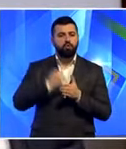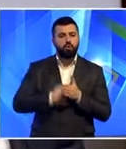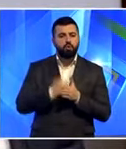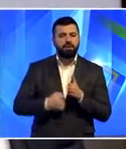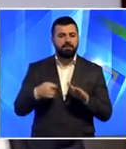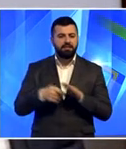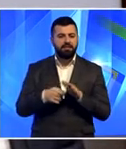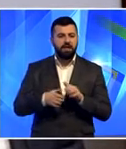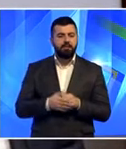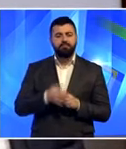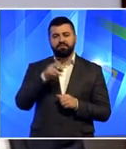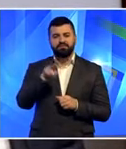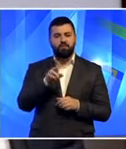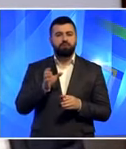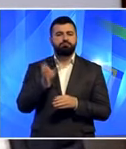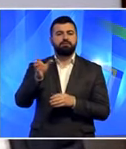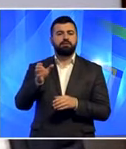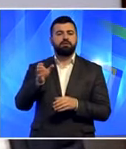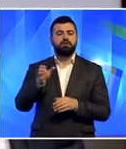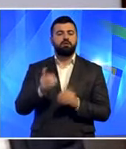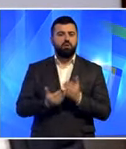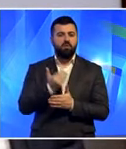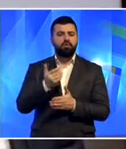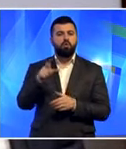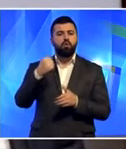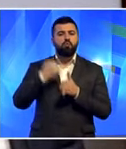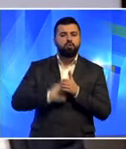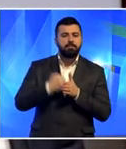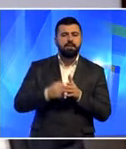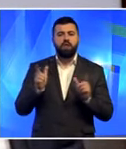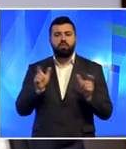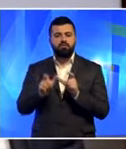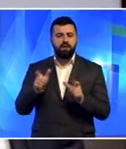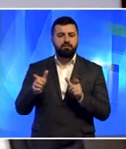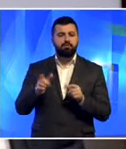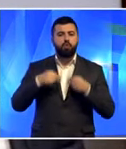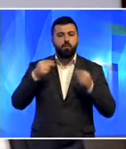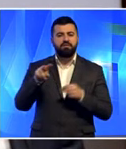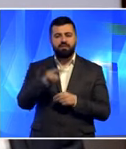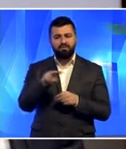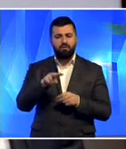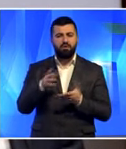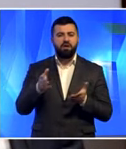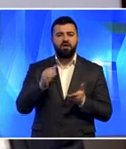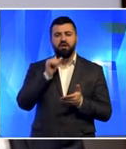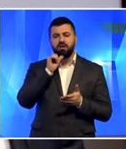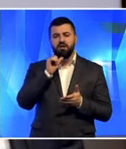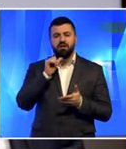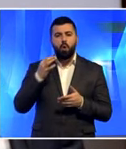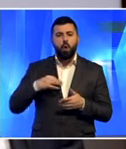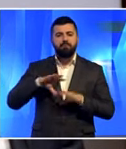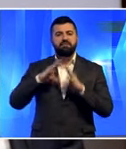visokom nivou, saopšteno je iz kabineta podpredsjednika vlade. U obrazloženju vladine odluke stoji da Čalović-Markovićeva i Muk